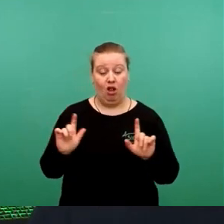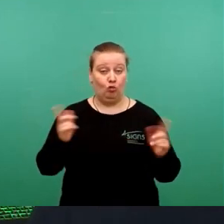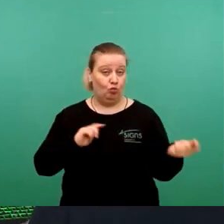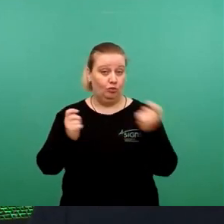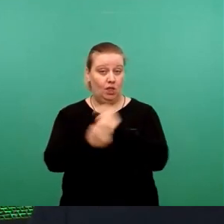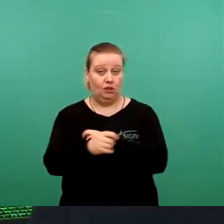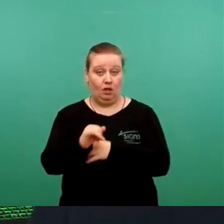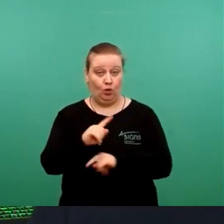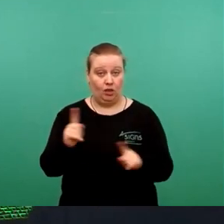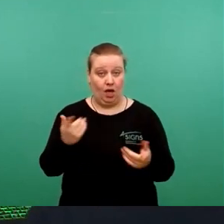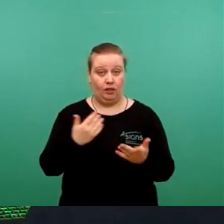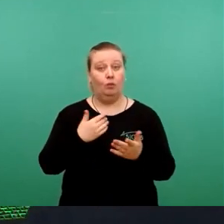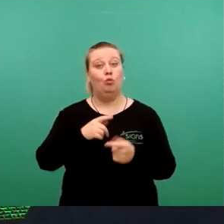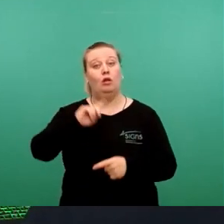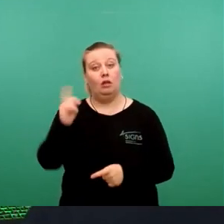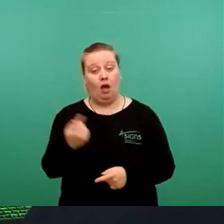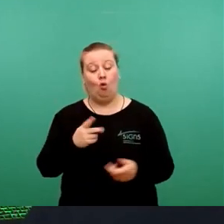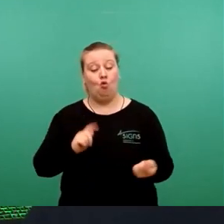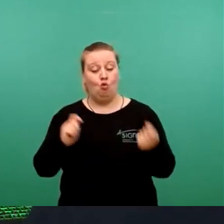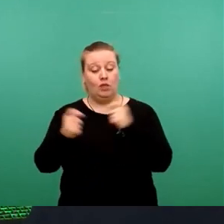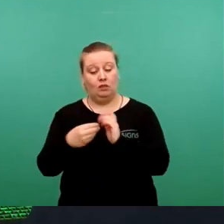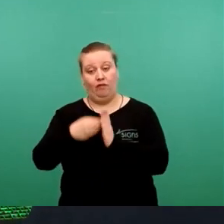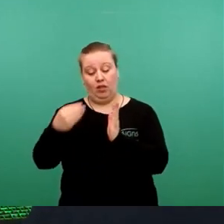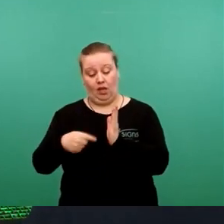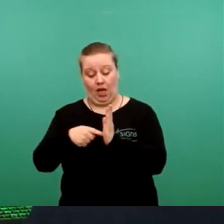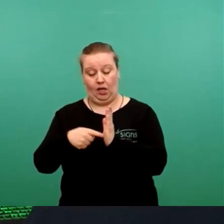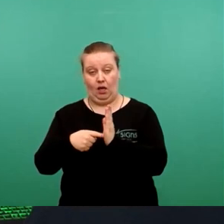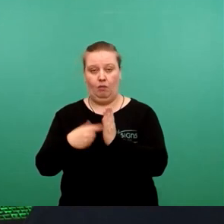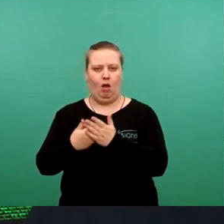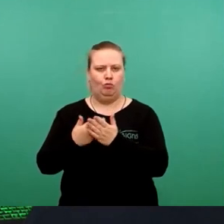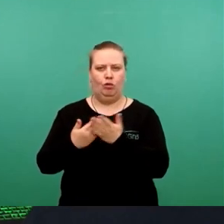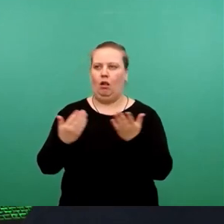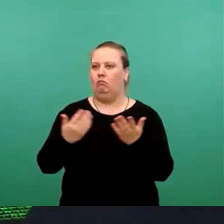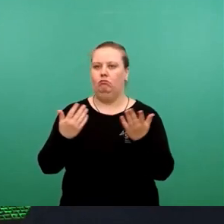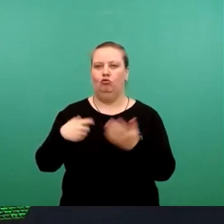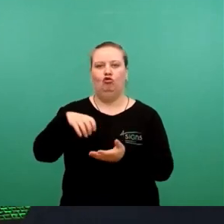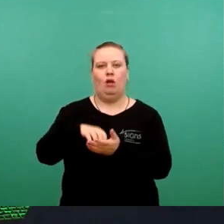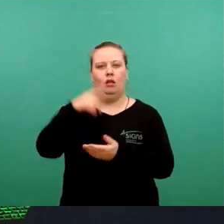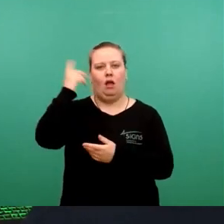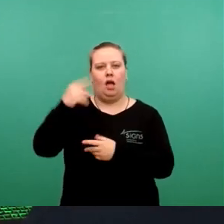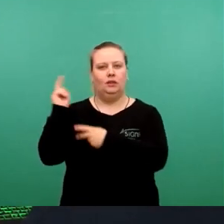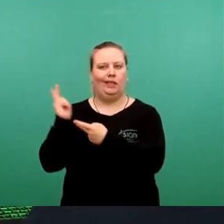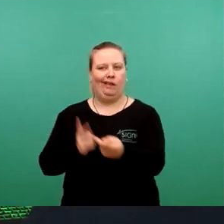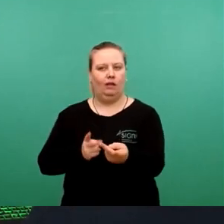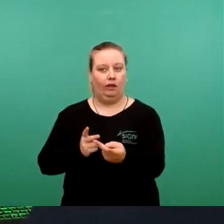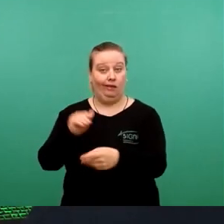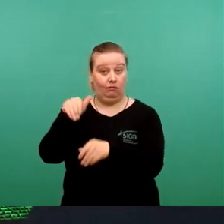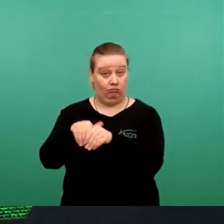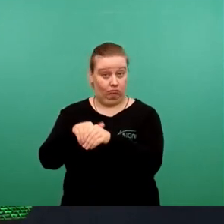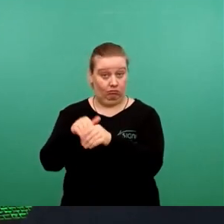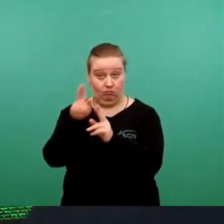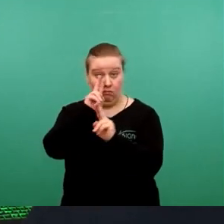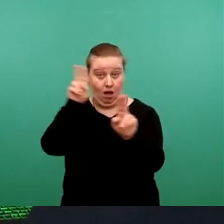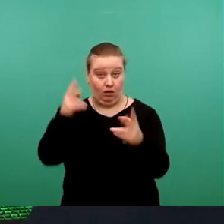wird die Umsetzung auch in Verträgen mit Dritten, da sage ich mal zum Beispiel hier im Stadtratscatering, beachtet,